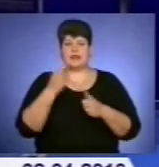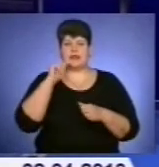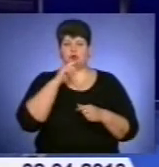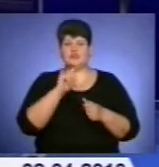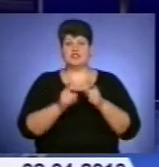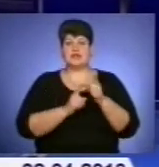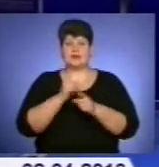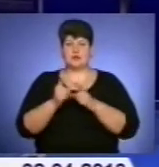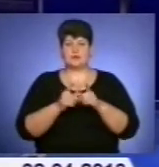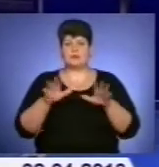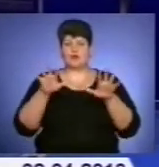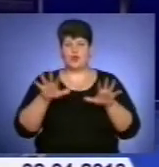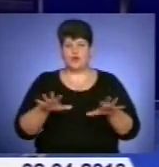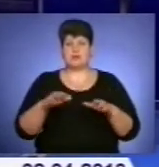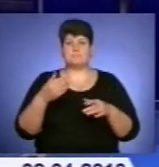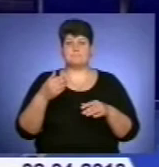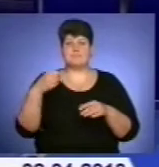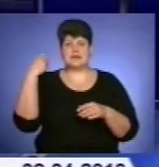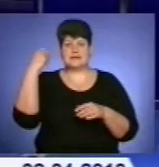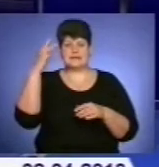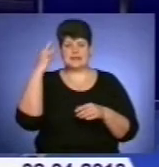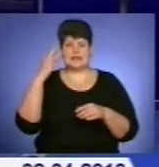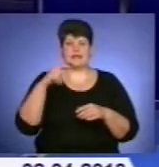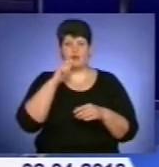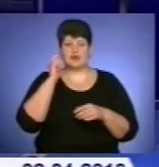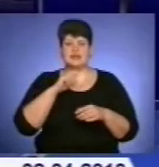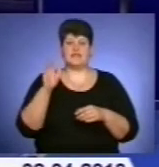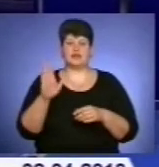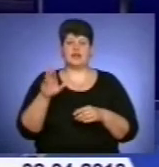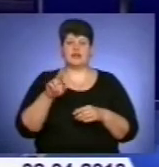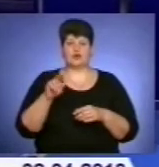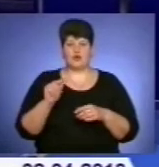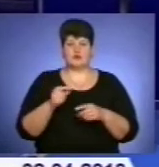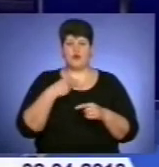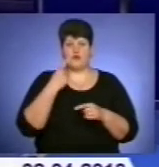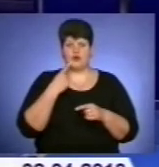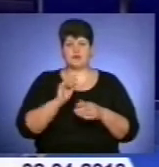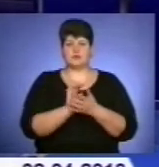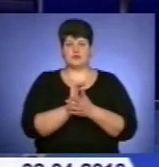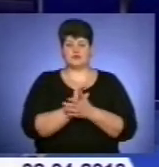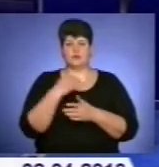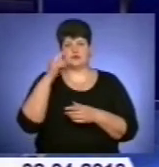під головуванням президента України Віктора Януковича, повідомляє прес-служба облдержадміністрації.